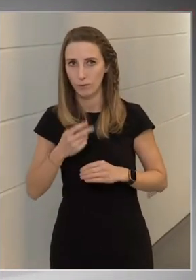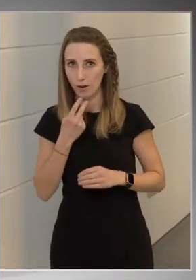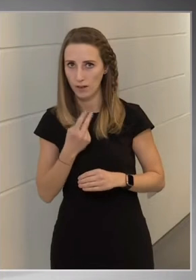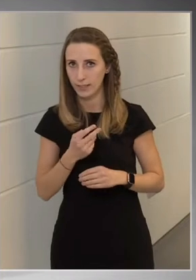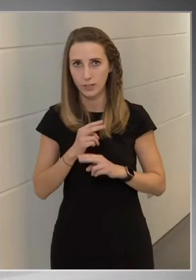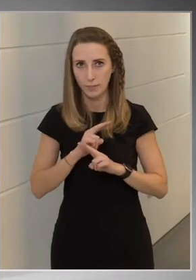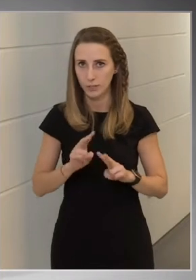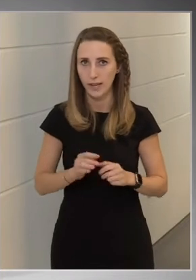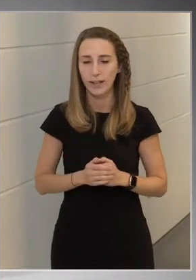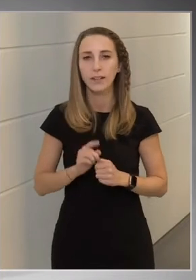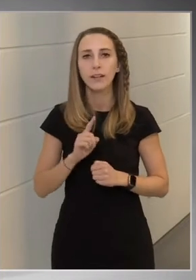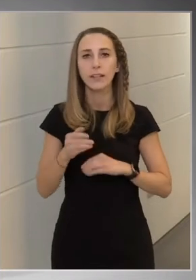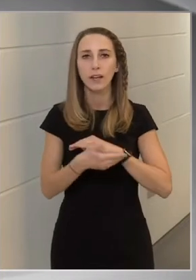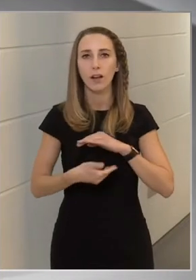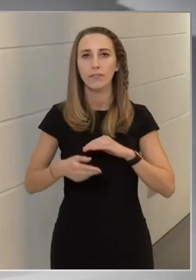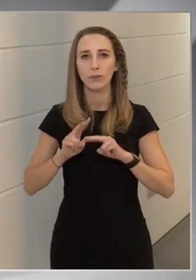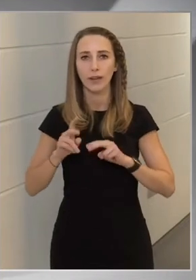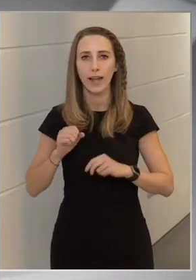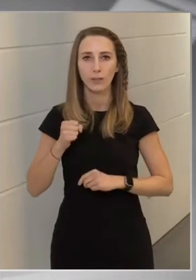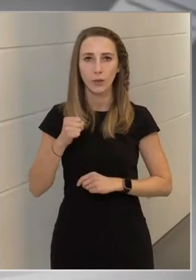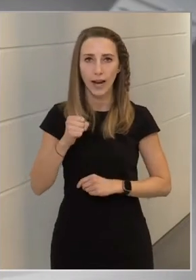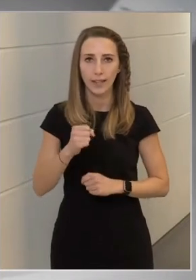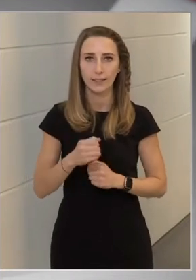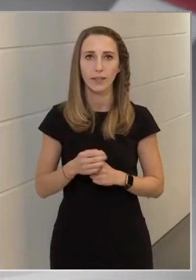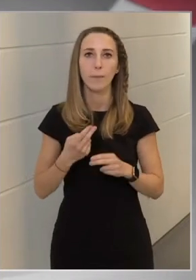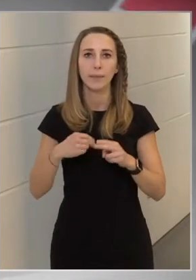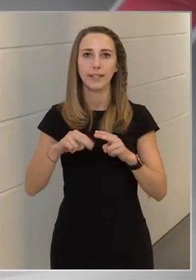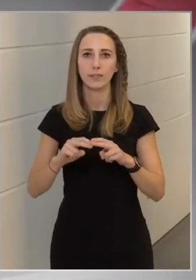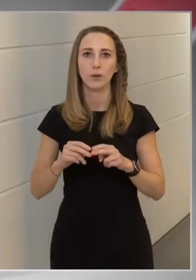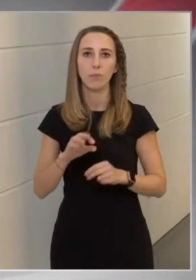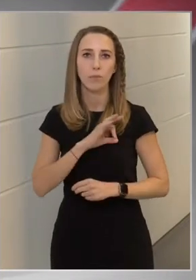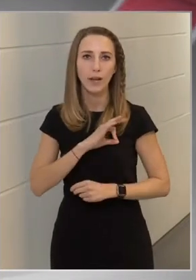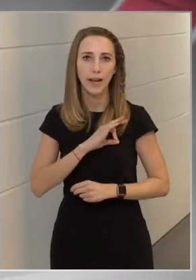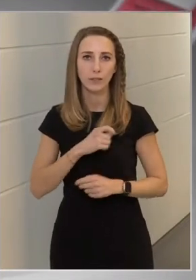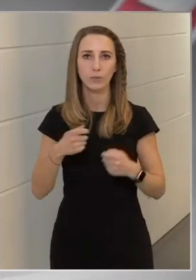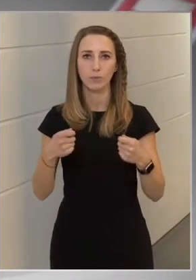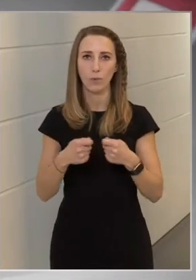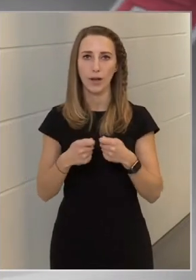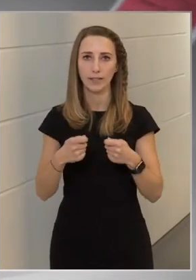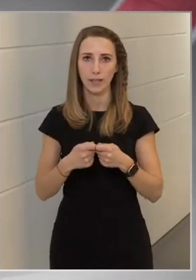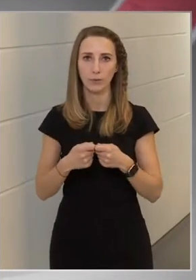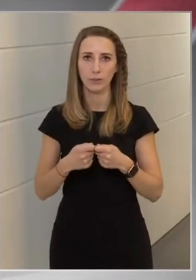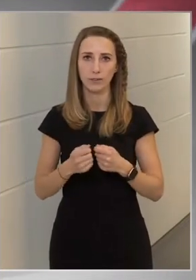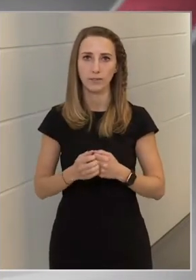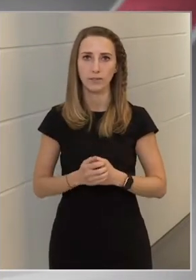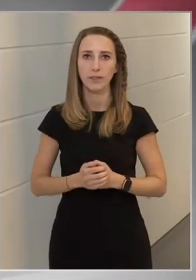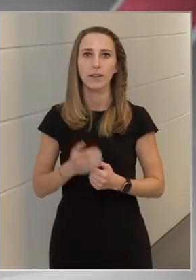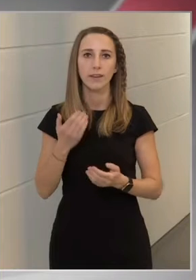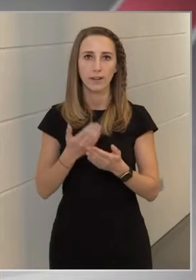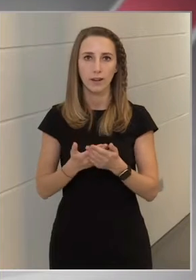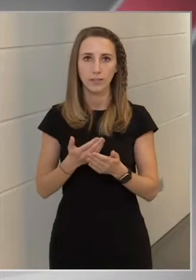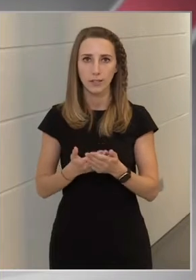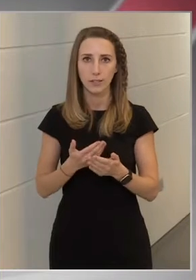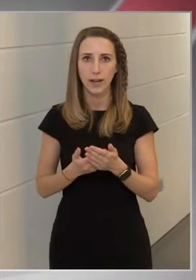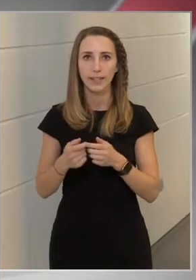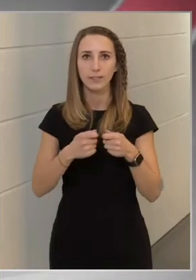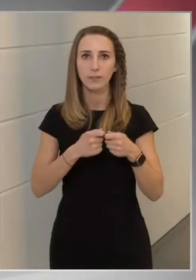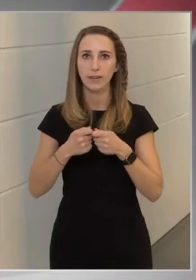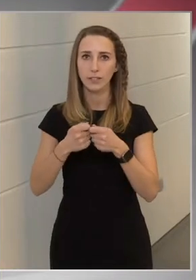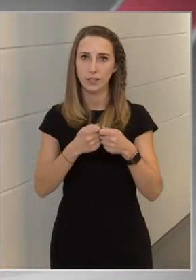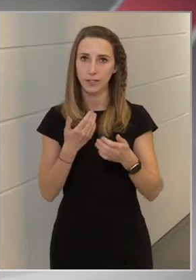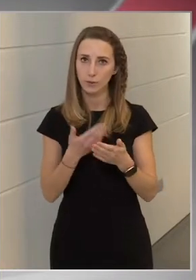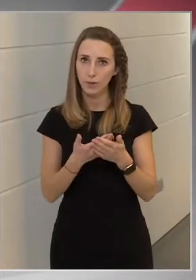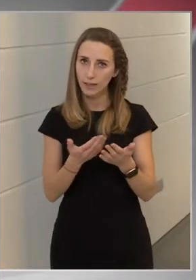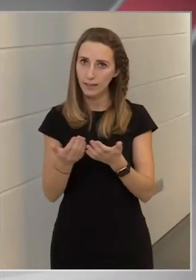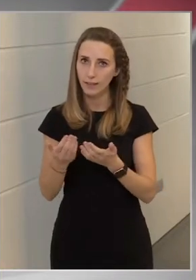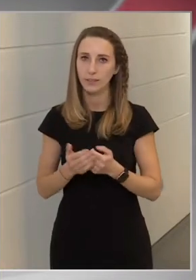is kell, de alapvetően arra kell törekedni, hogy minél több barátunk, partnerünk, gazdasági, szövetségesünk